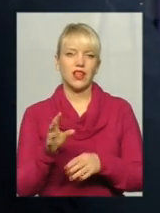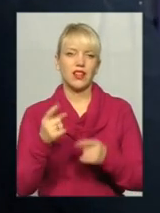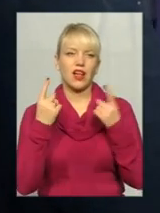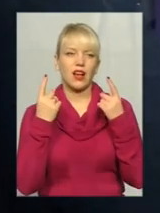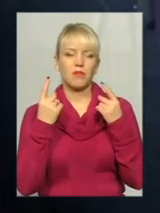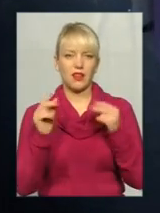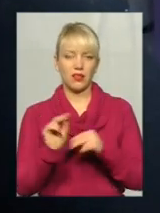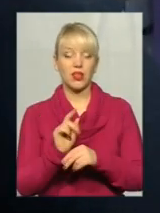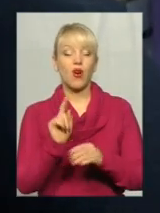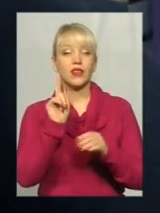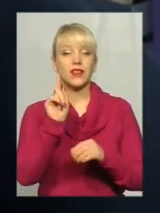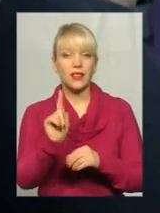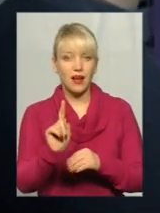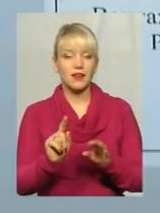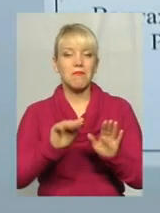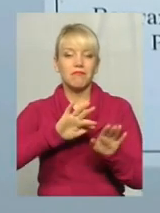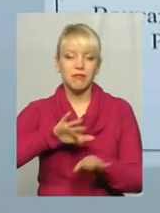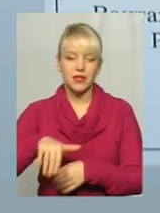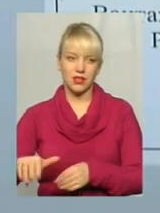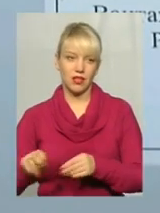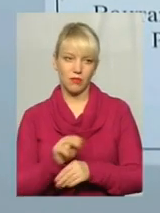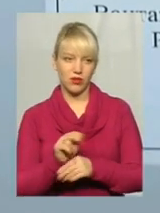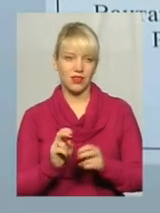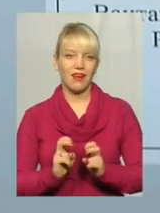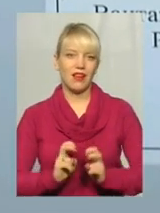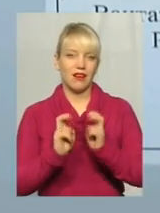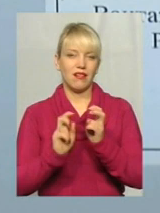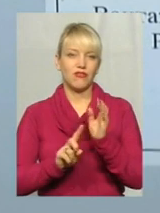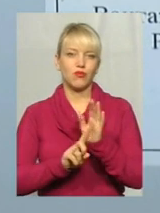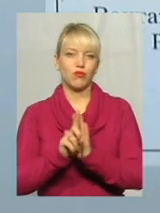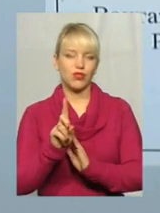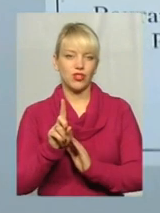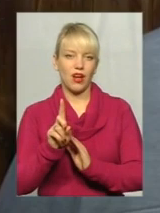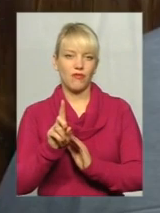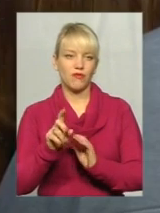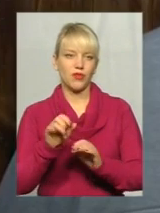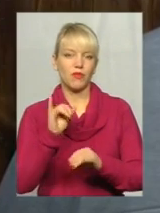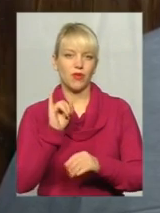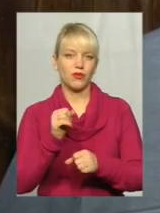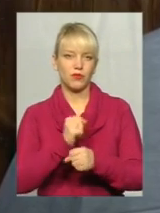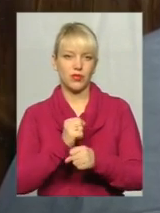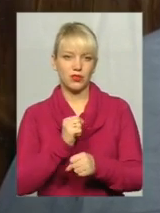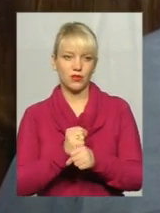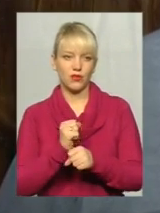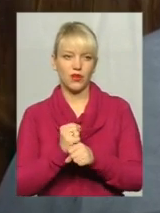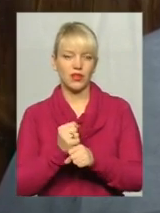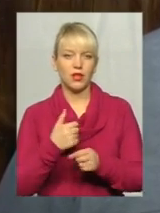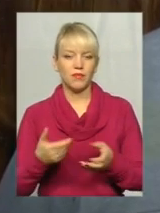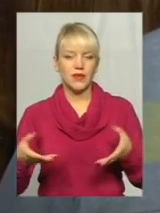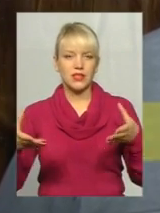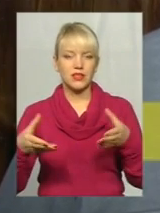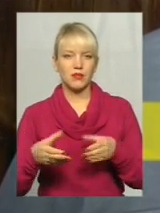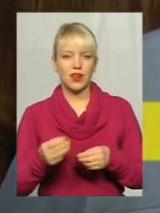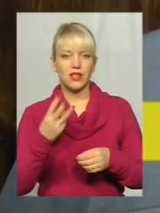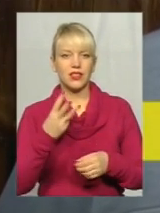Однак саме після ремонту, кажуть мешканці, машина почала барахлити. Ми позбиралися з кожної квартири по 352